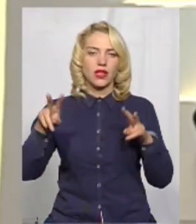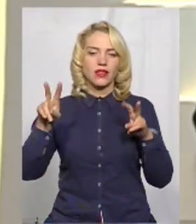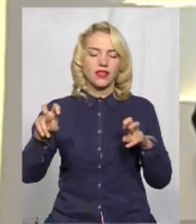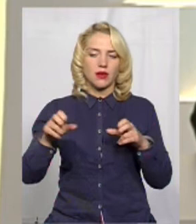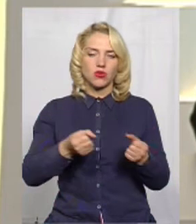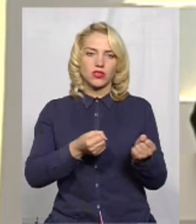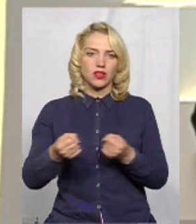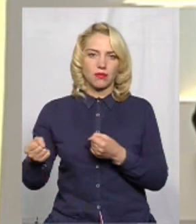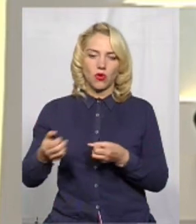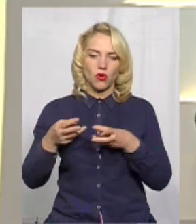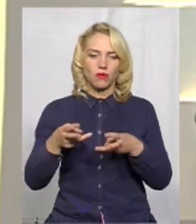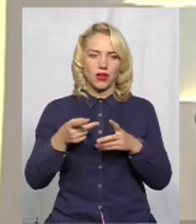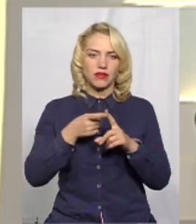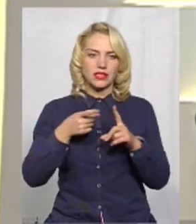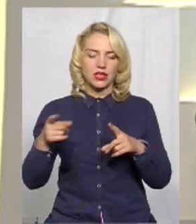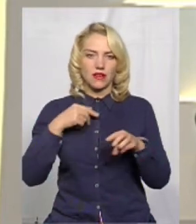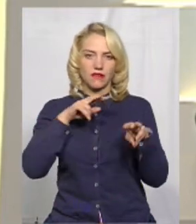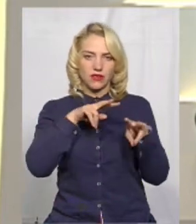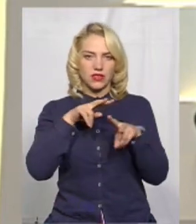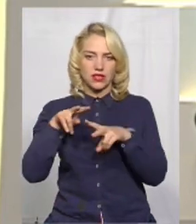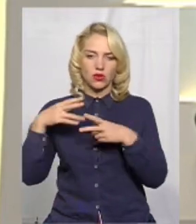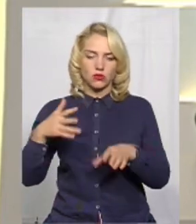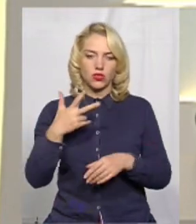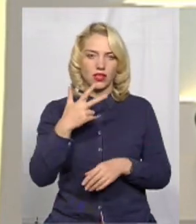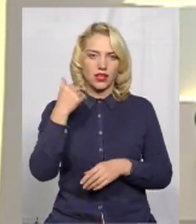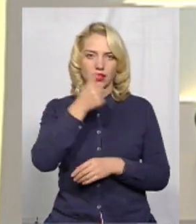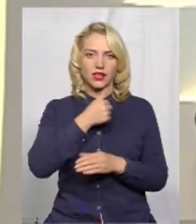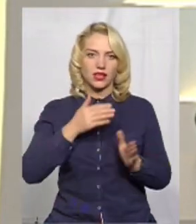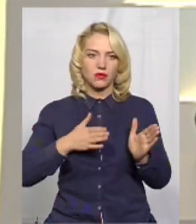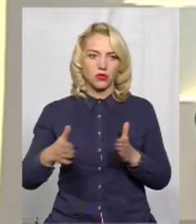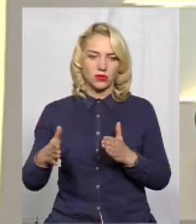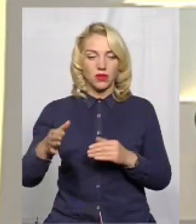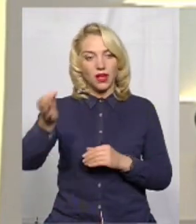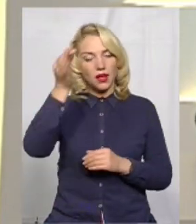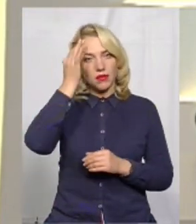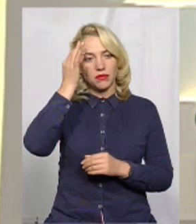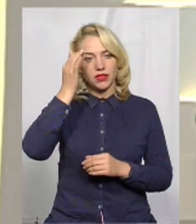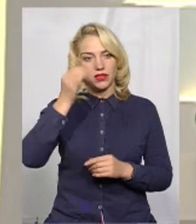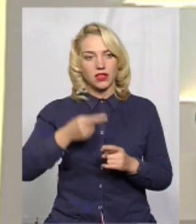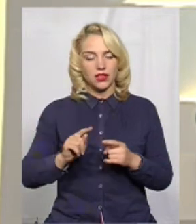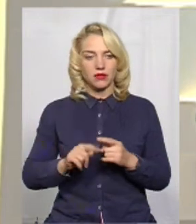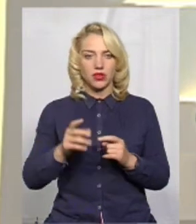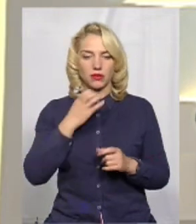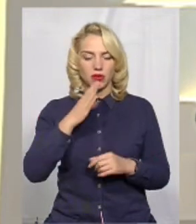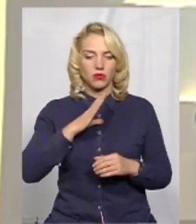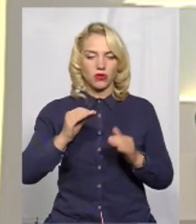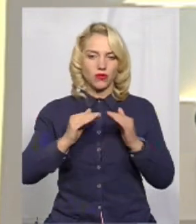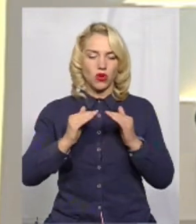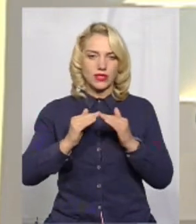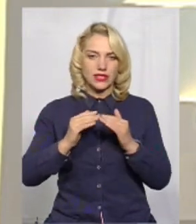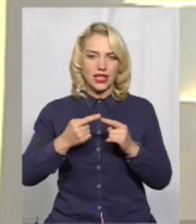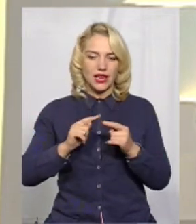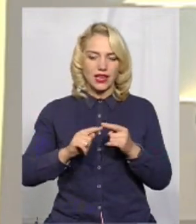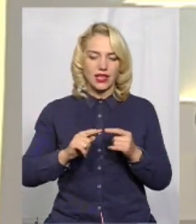опалювальних сезонів у Шепетівці. Ми відстежуємо уже третій рік поспіль. Пам'ятаємо, теплішало в оселях жителів